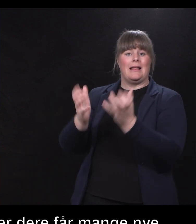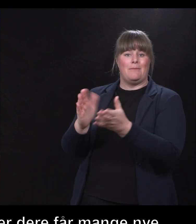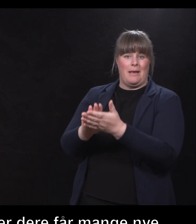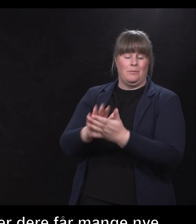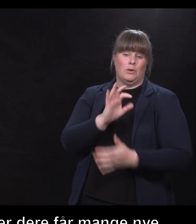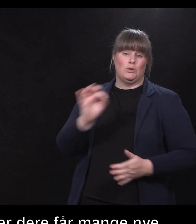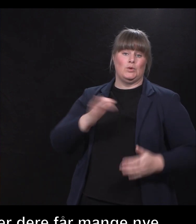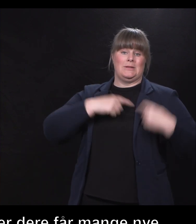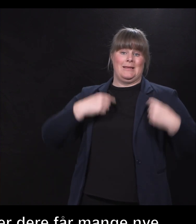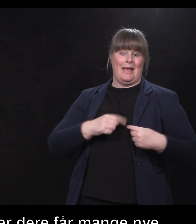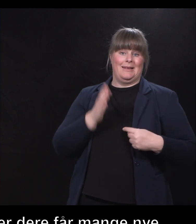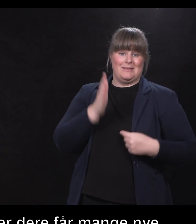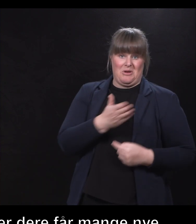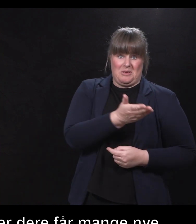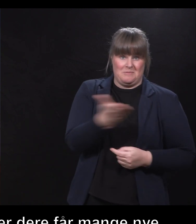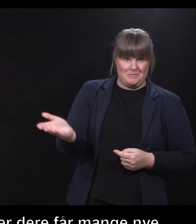ha.